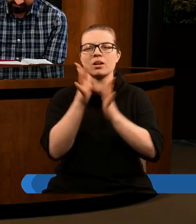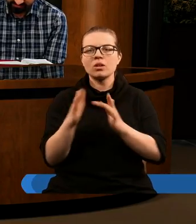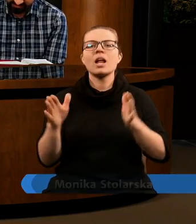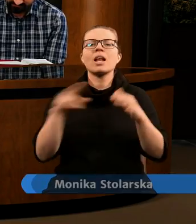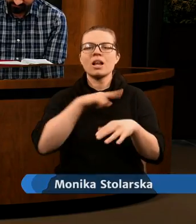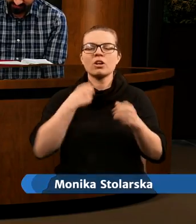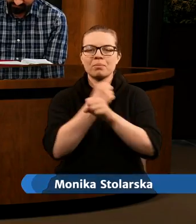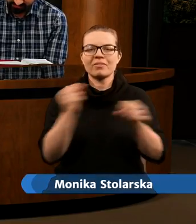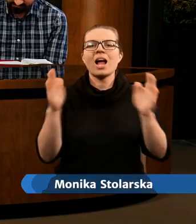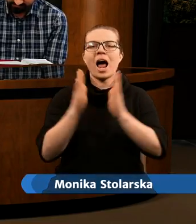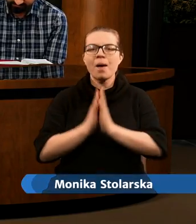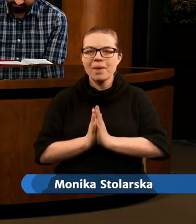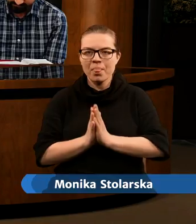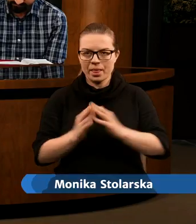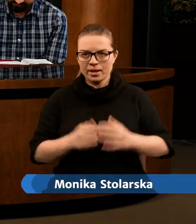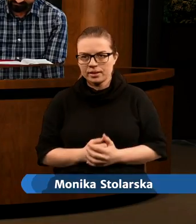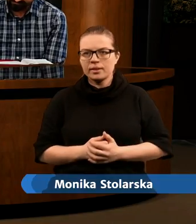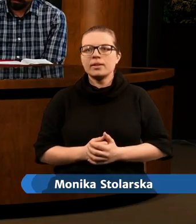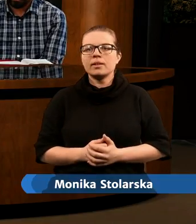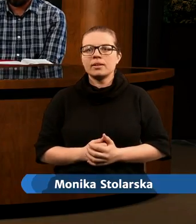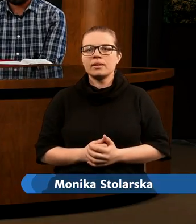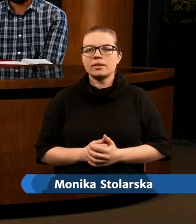naszego Zbawiciela. Amen. Amen.